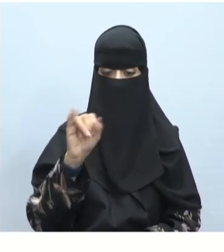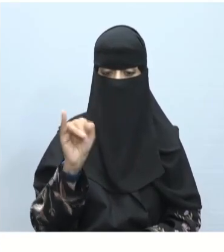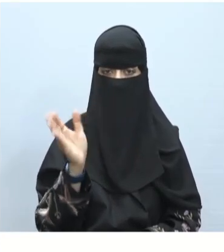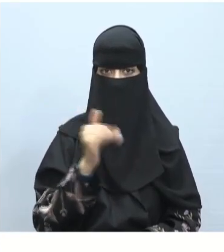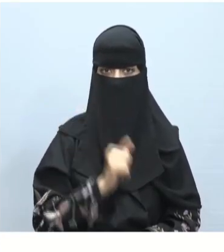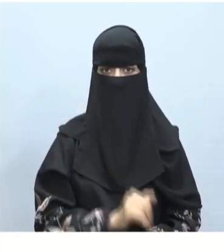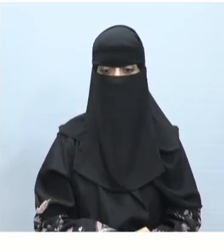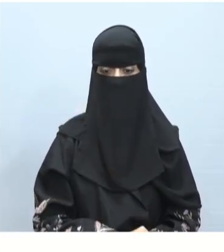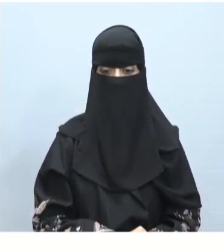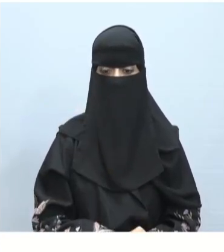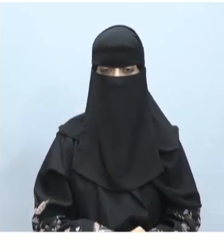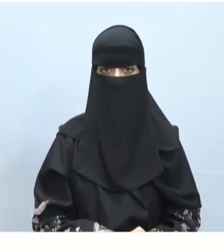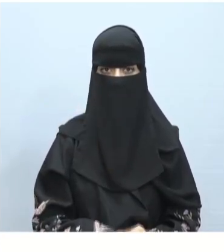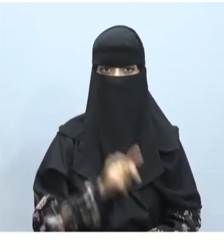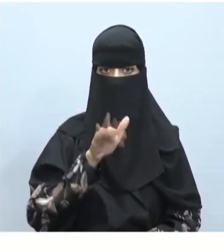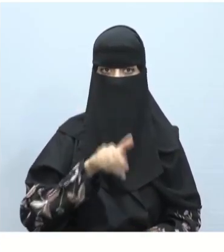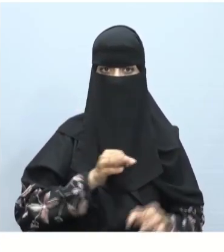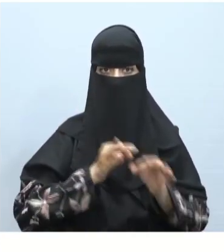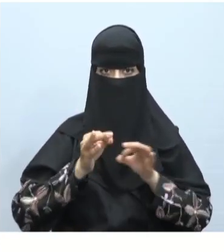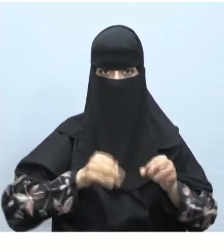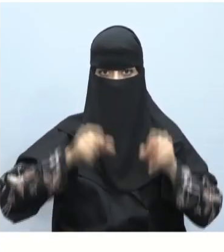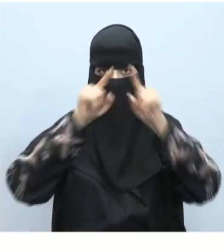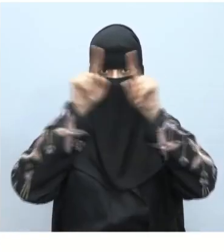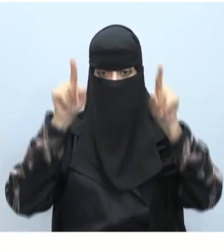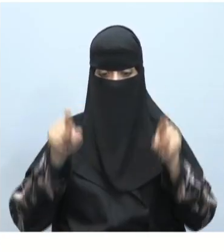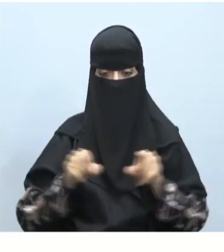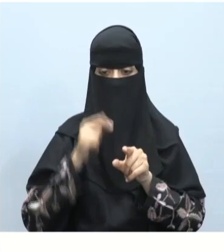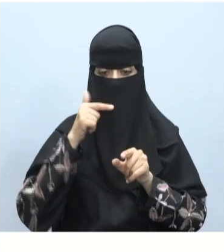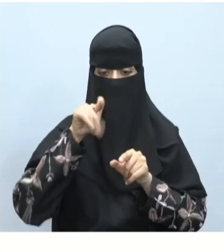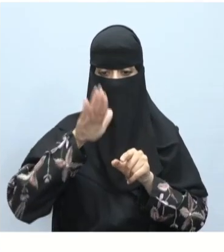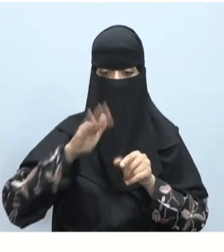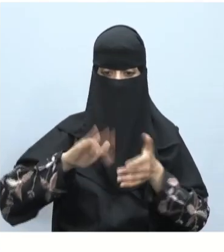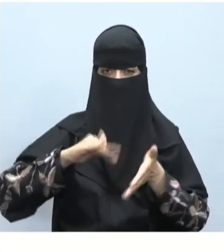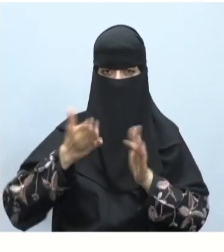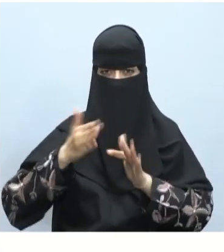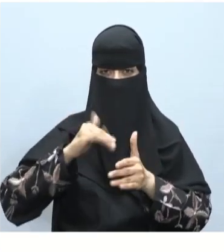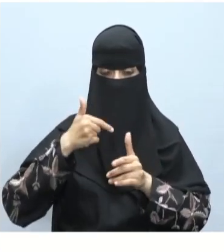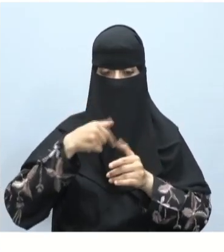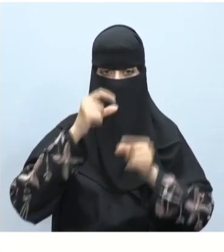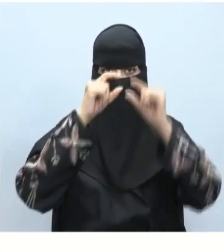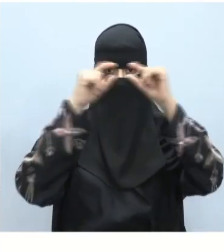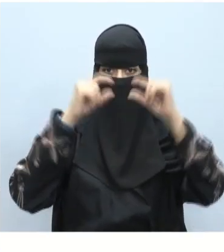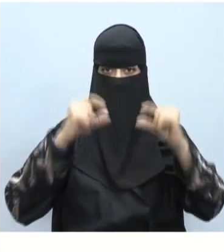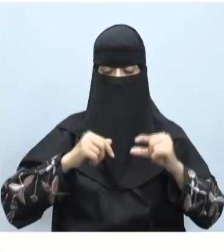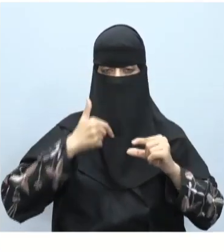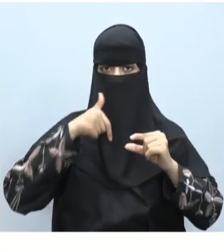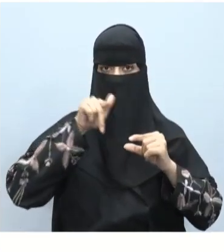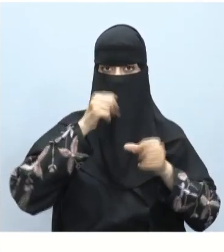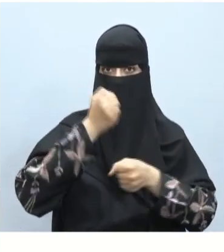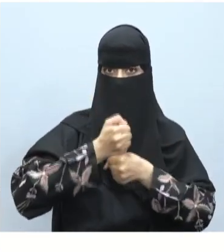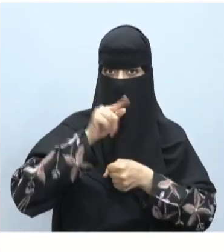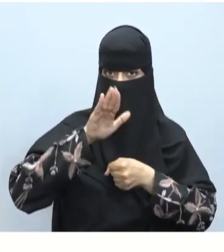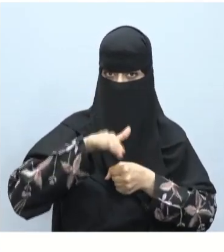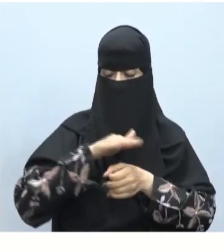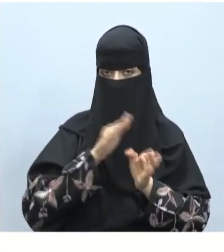في تخطيط الصفحة تكون بعض لبنات المحتوى ثابتة في